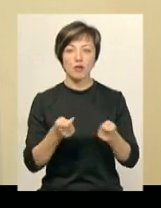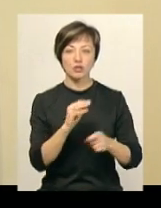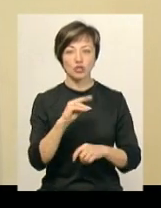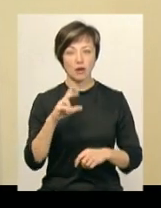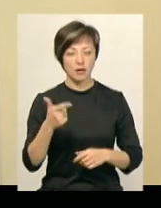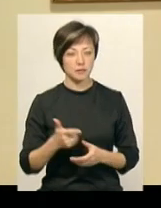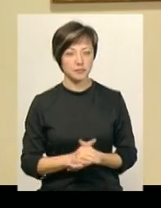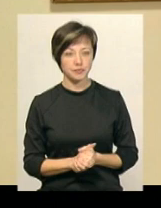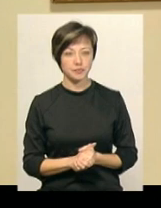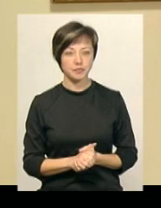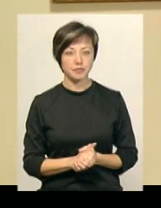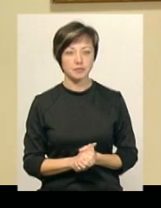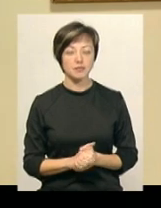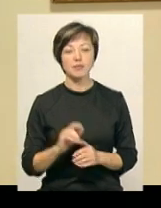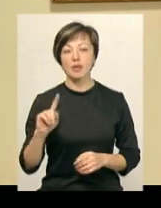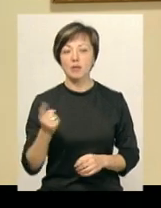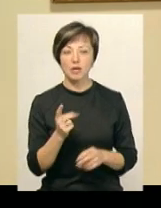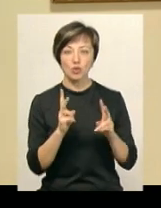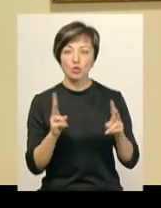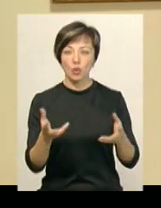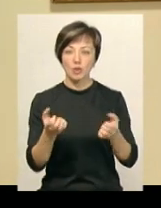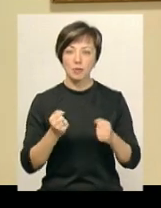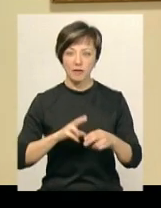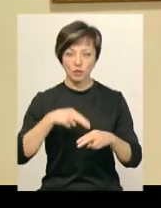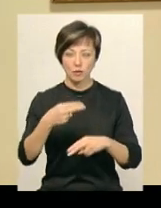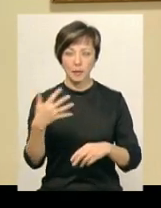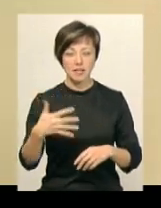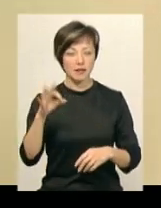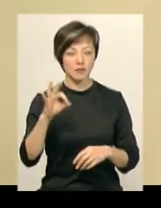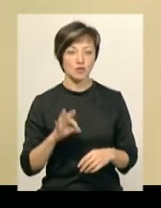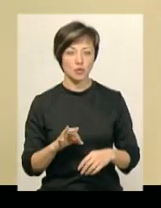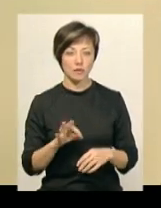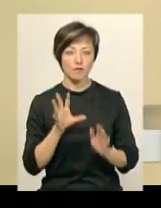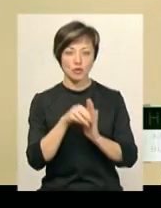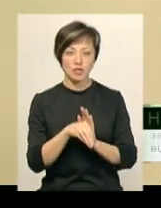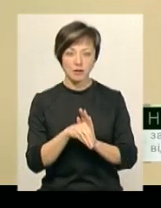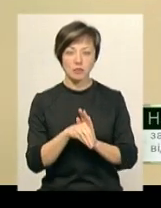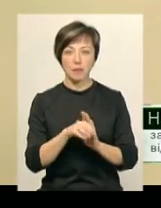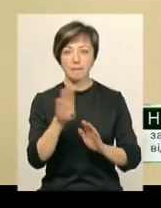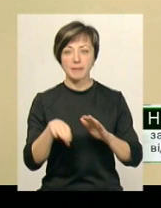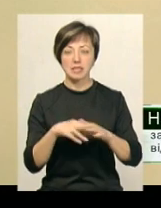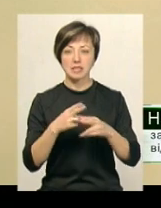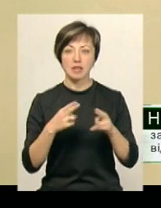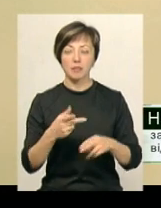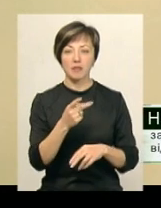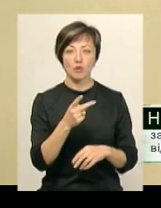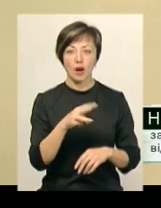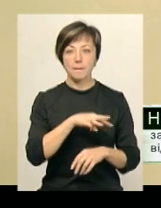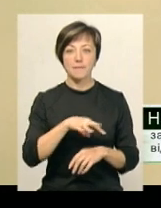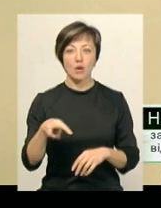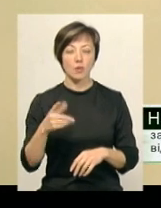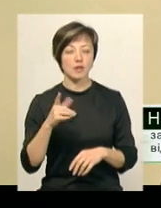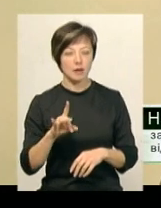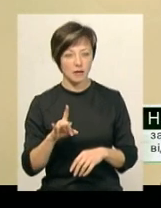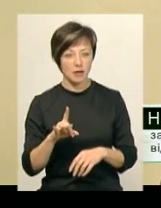Наталія Вітковська. Перший, хто отримував відшкодування 50%, він вложив під станцію 1,5 мільйона